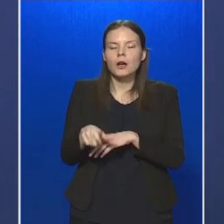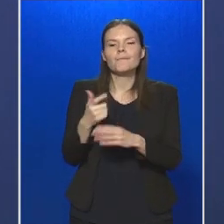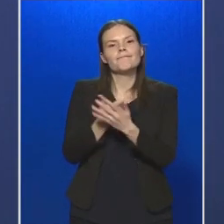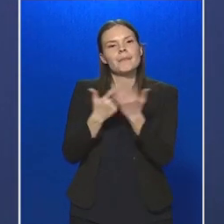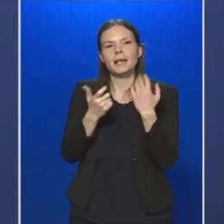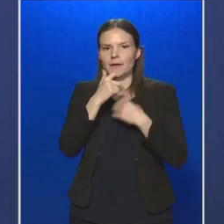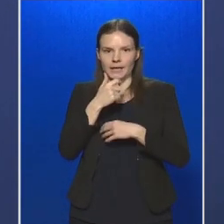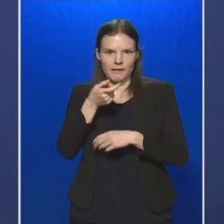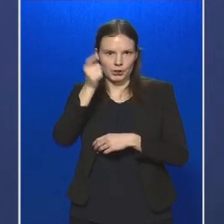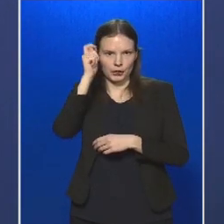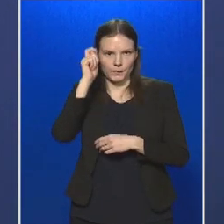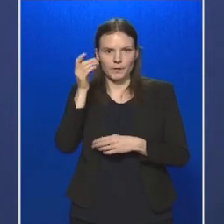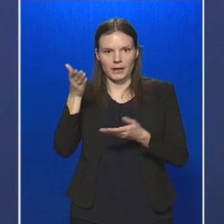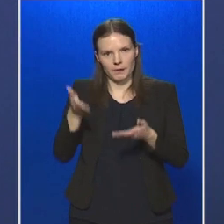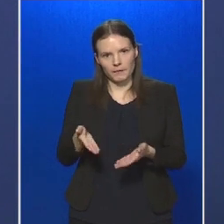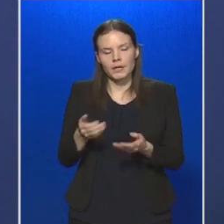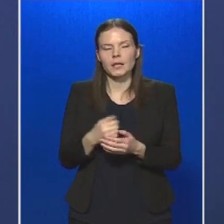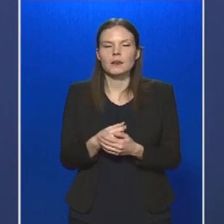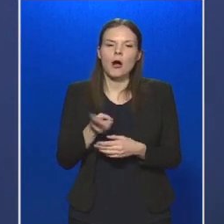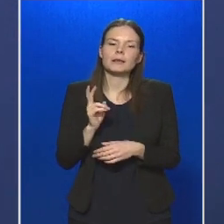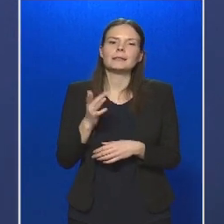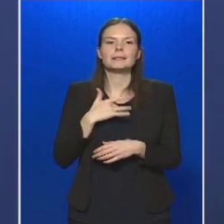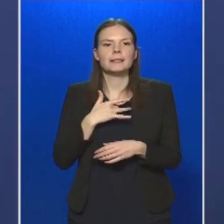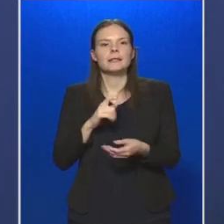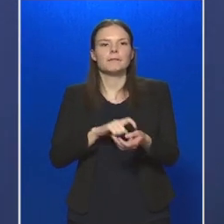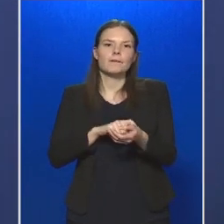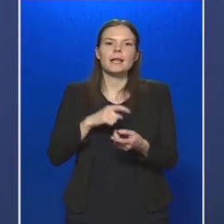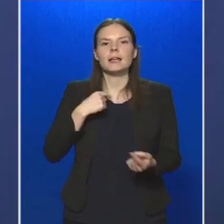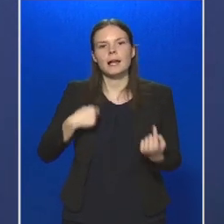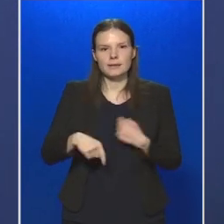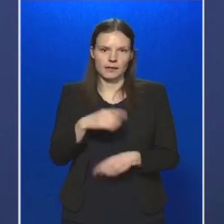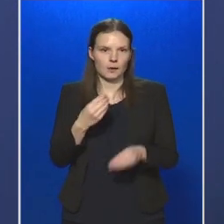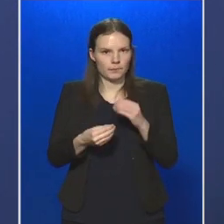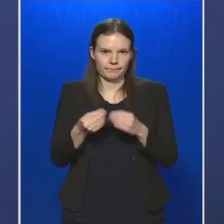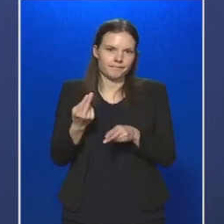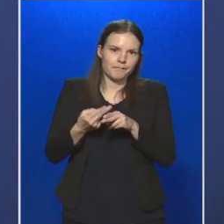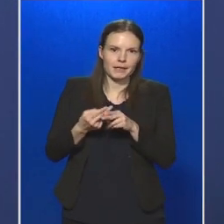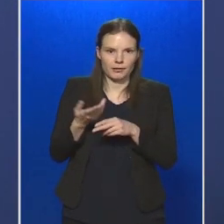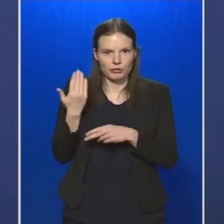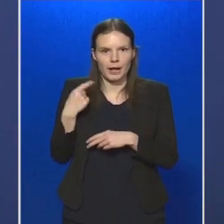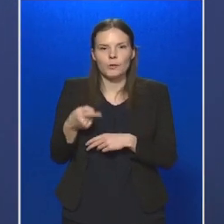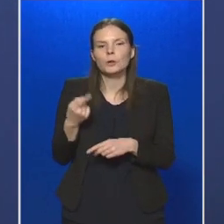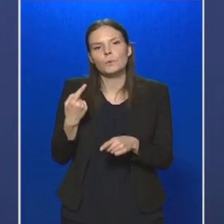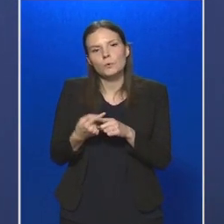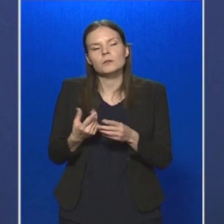éves férfi, aki szívérendszeri megbetegedésben szenvedett, és további